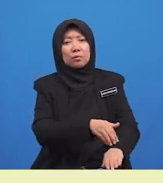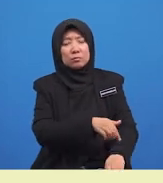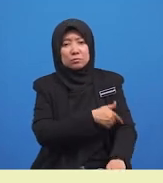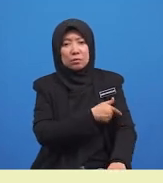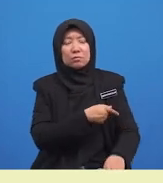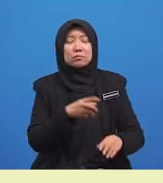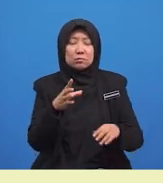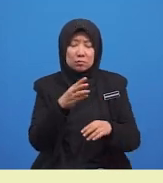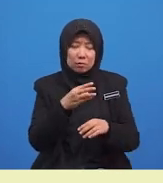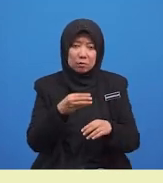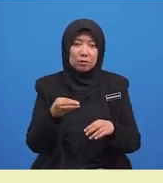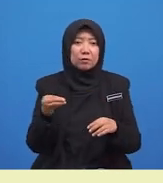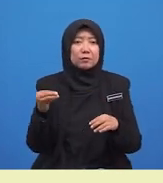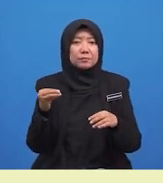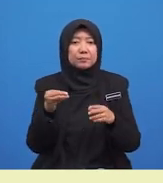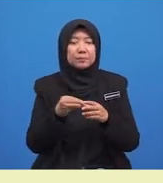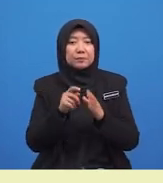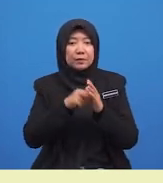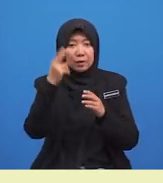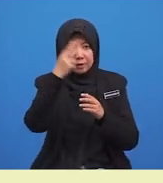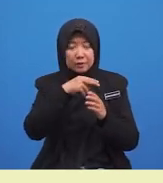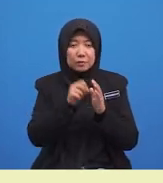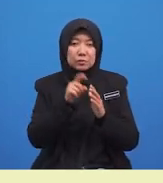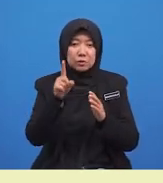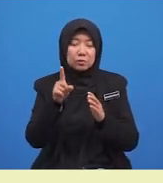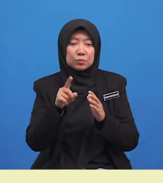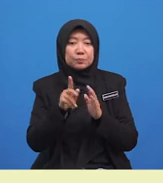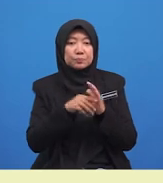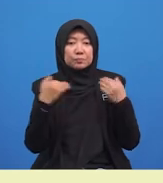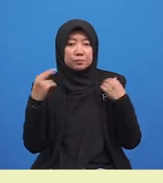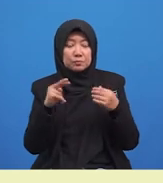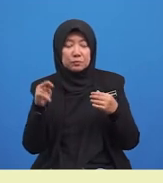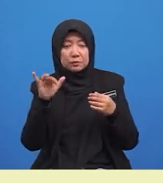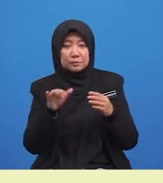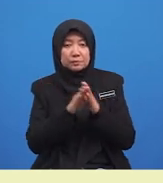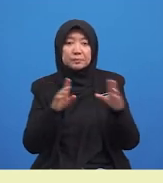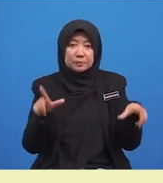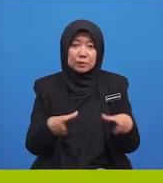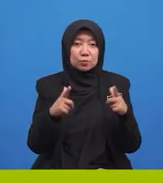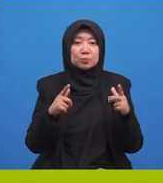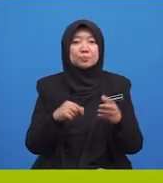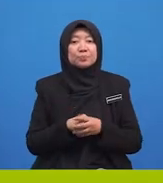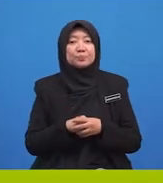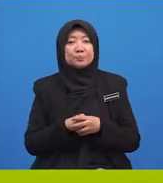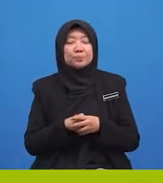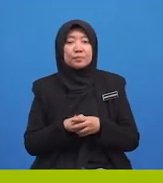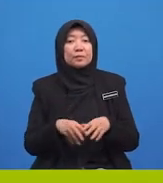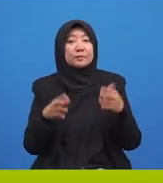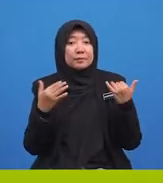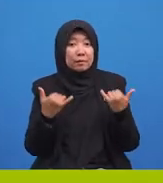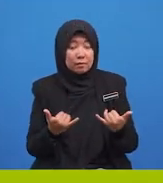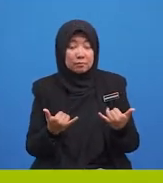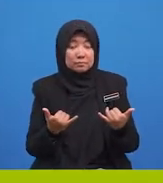terperinci terhadap sesuatu keadaan yang berlaku. Sekarang,